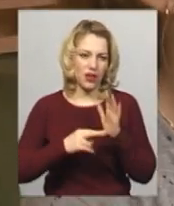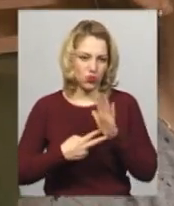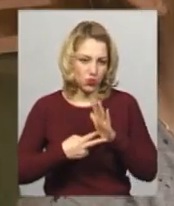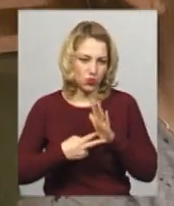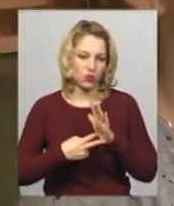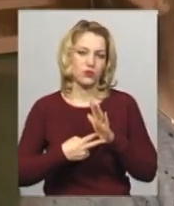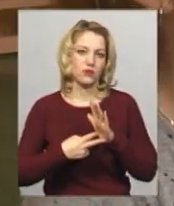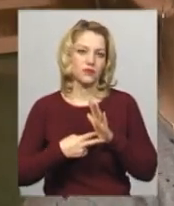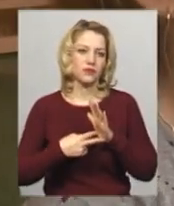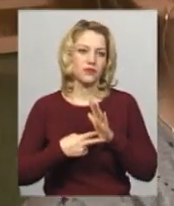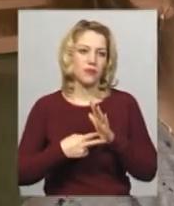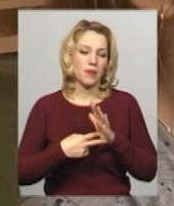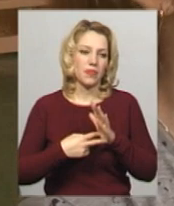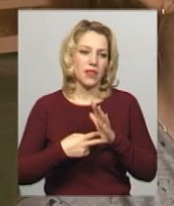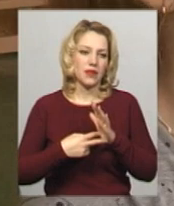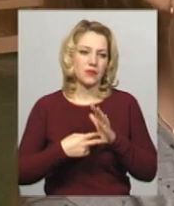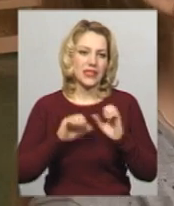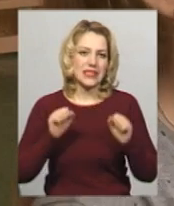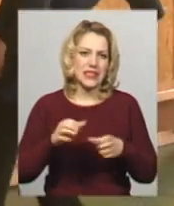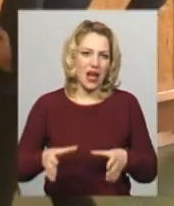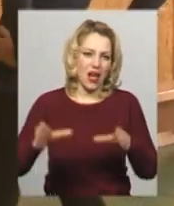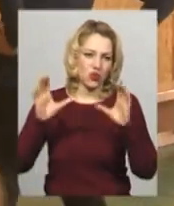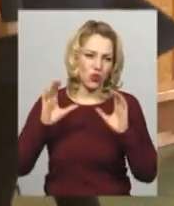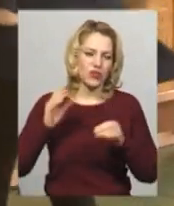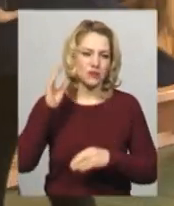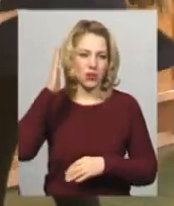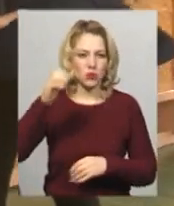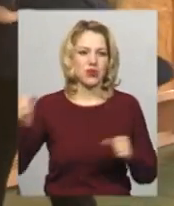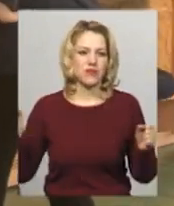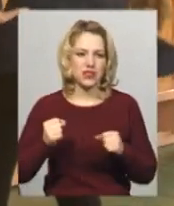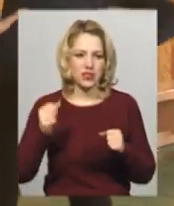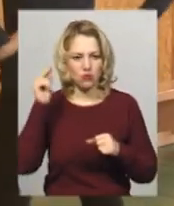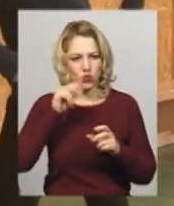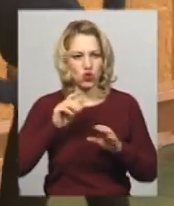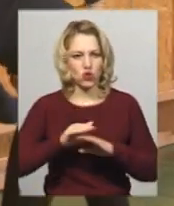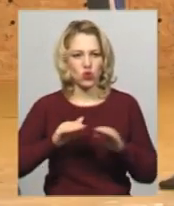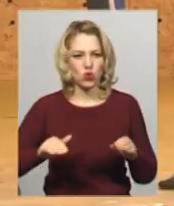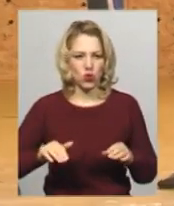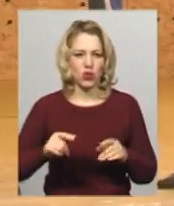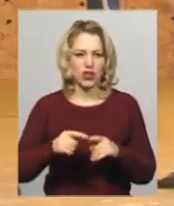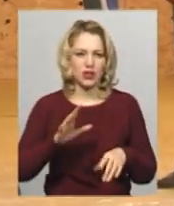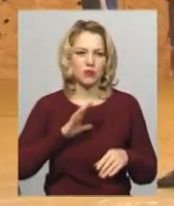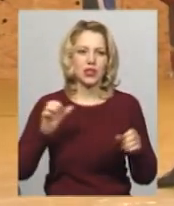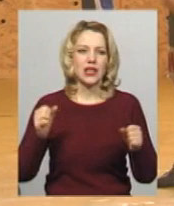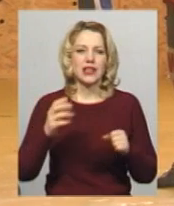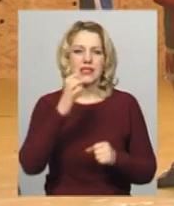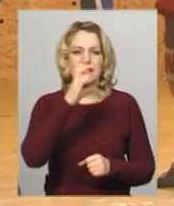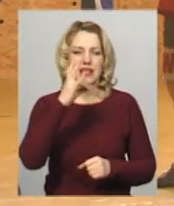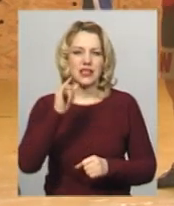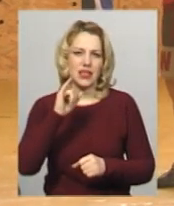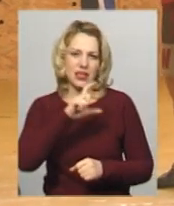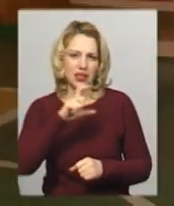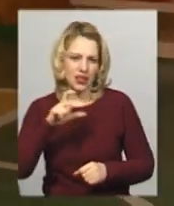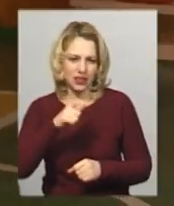загортовуватись в майбутньому. Взимку школярі загортовувалися обтираючись снігом, розповідає п'ятикласник Богдан